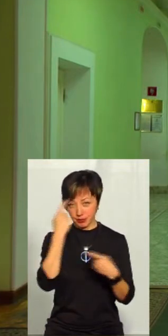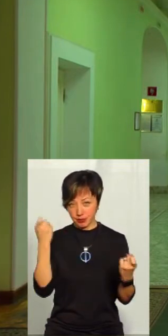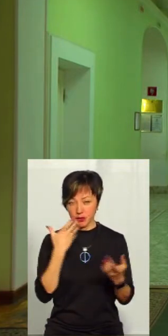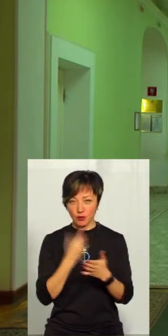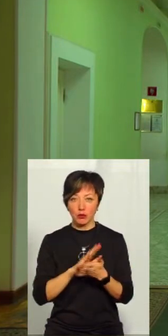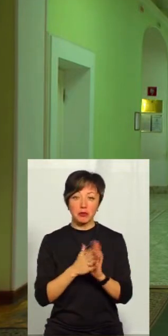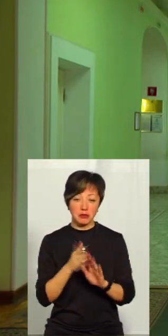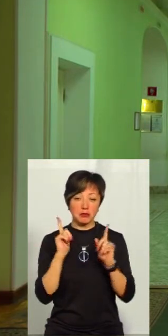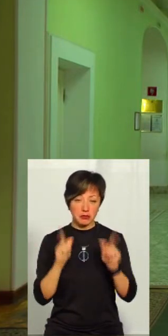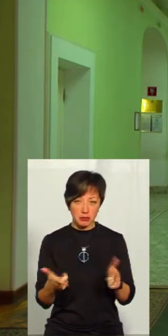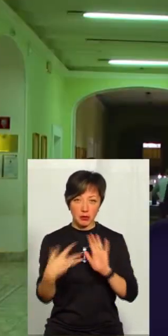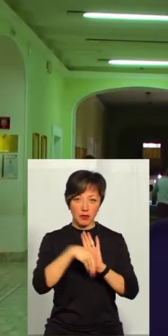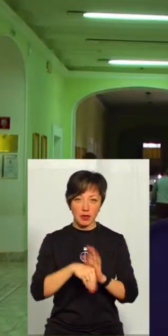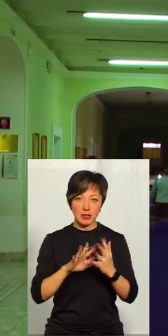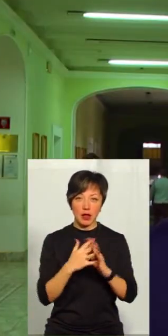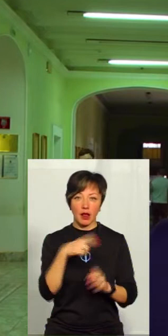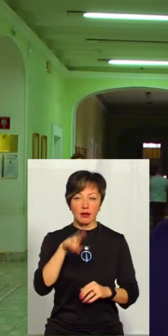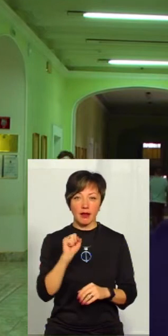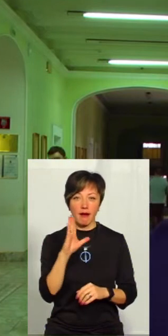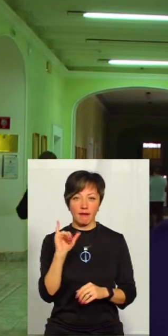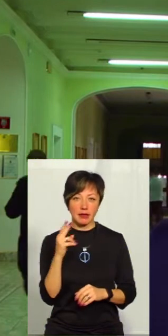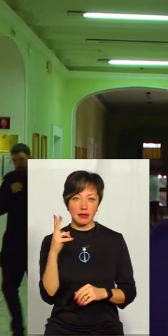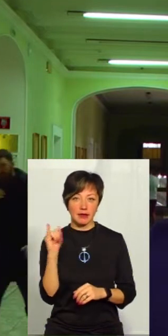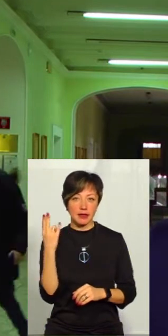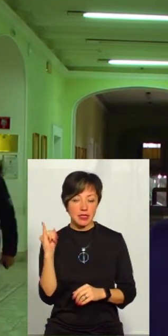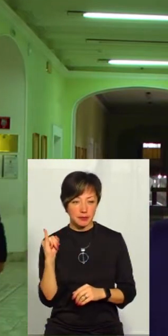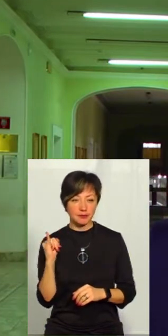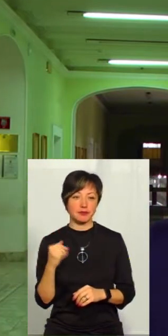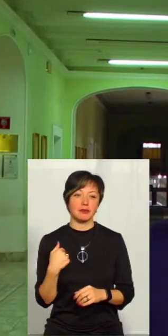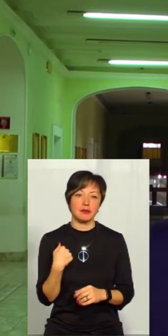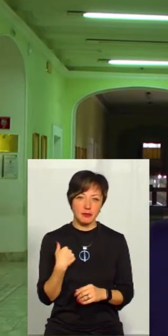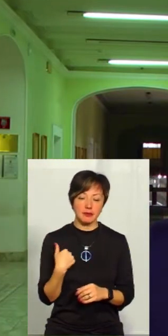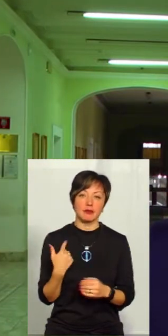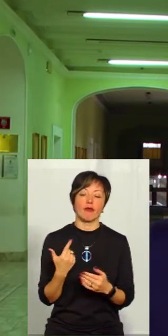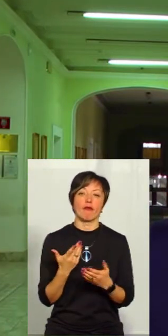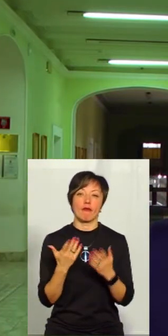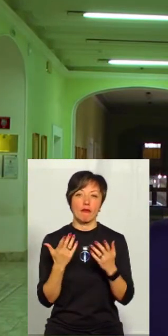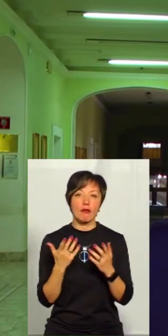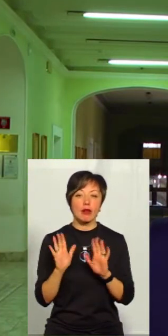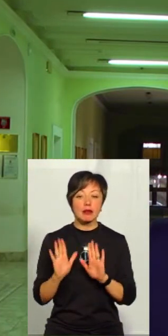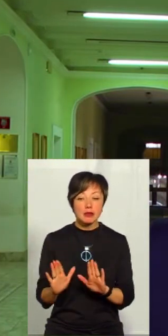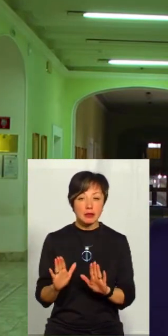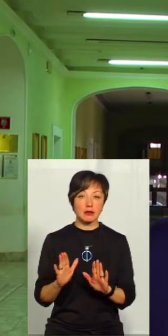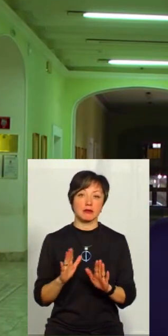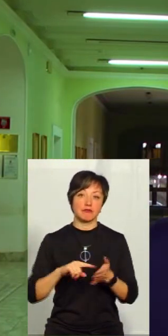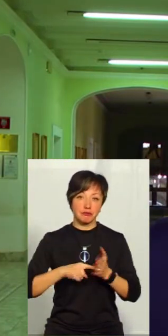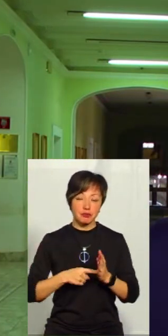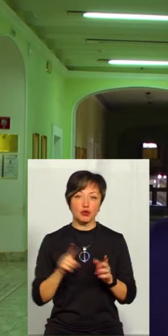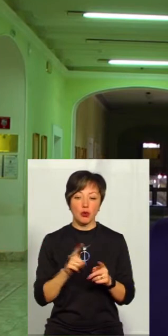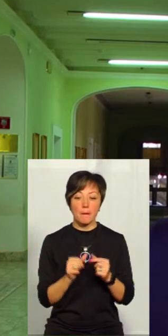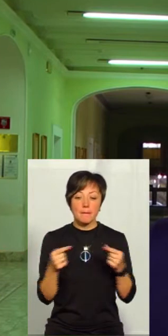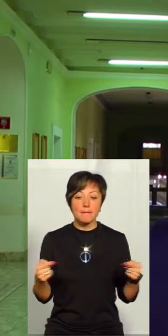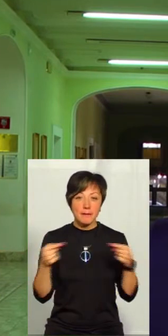приєднання села Давидківці. Але, власне, ми відстоїмо на тій позиції, що певні села повинні